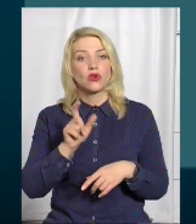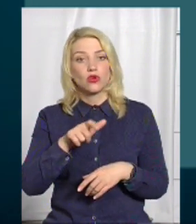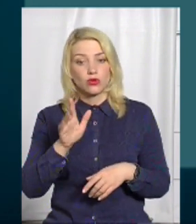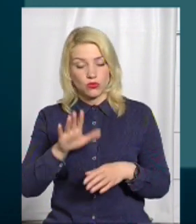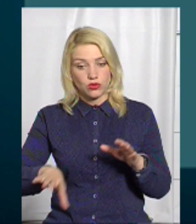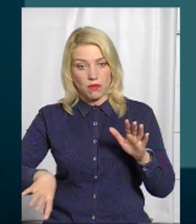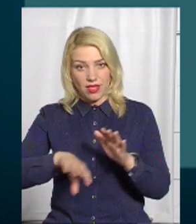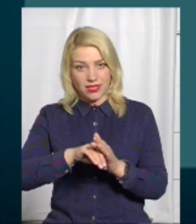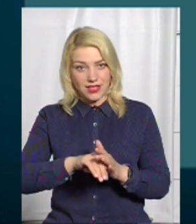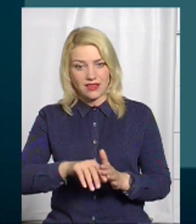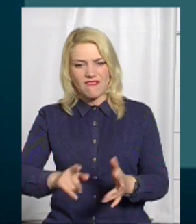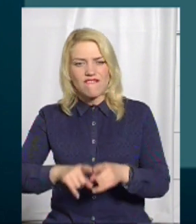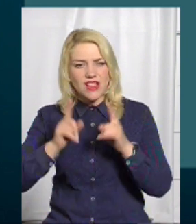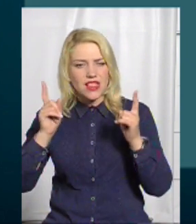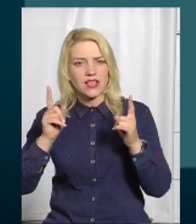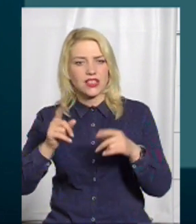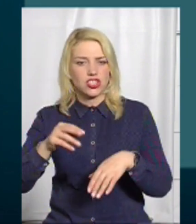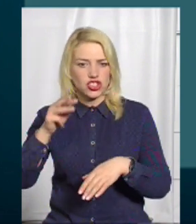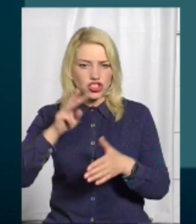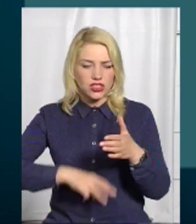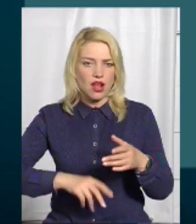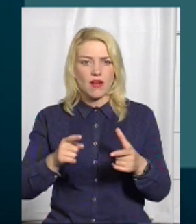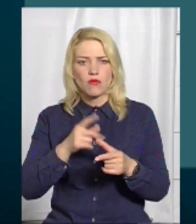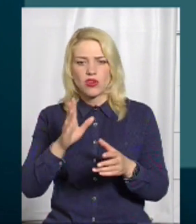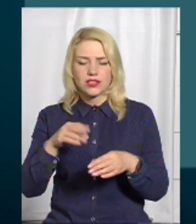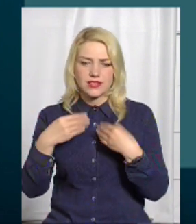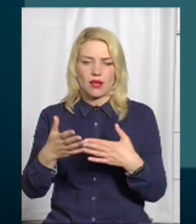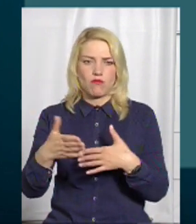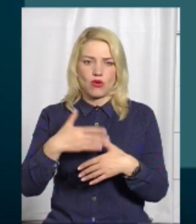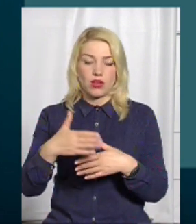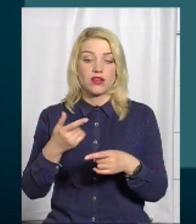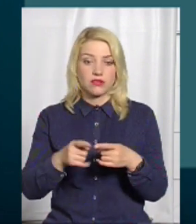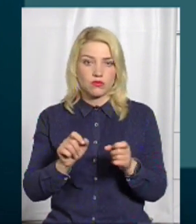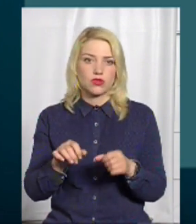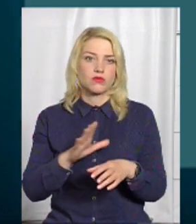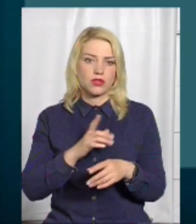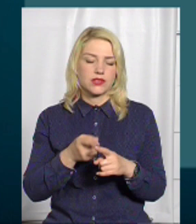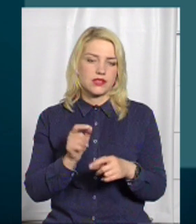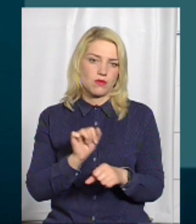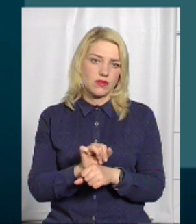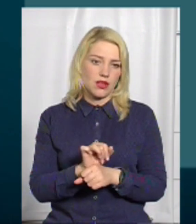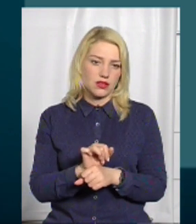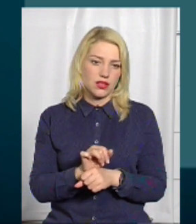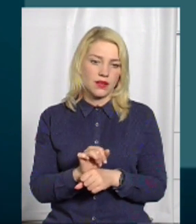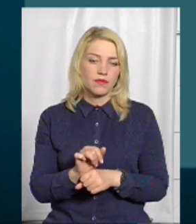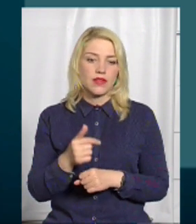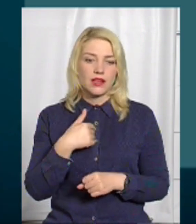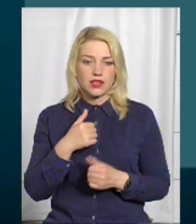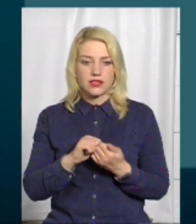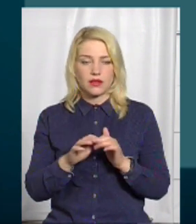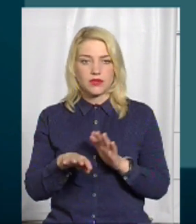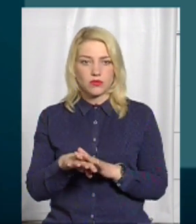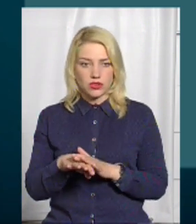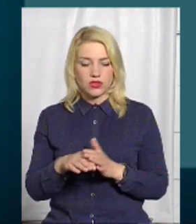платити великі штрафи або будуть мати якесь покарання, можливо, це буде зупиняти. Я з Кам'янця-Подільського